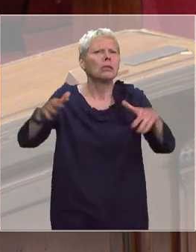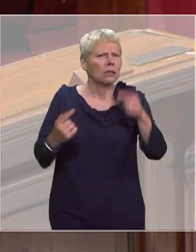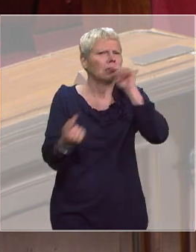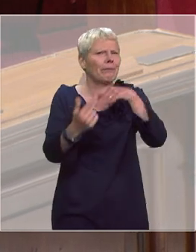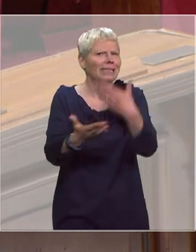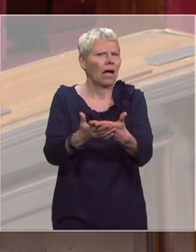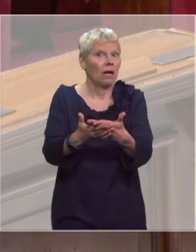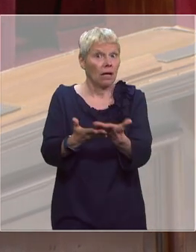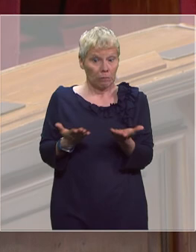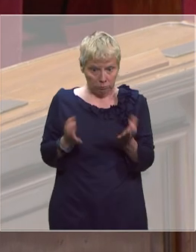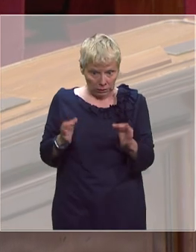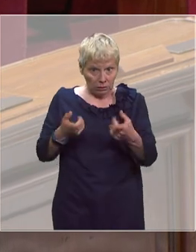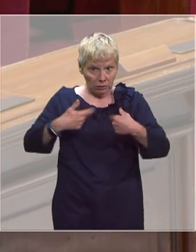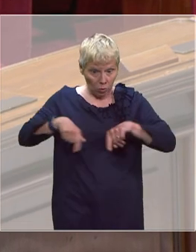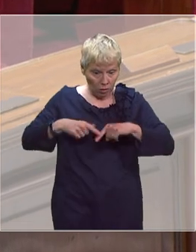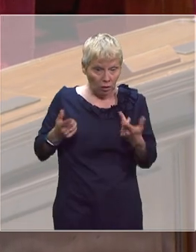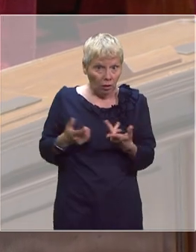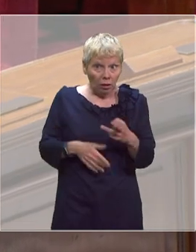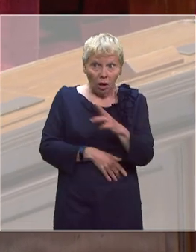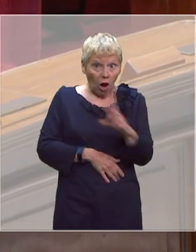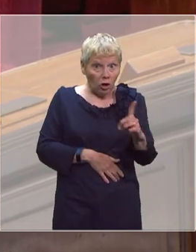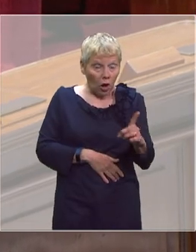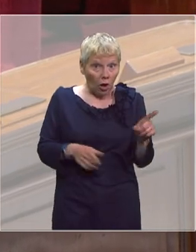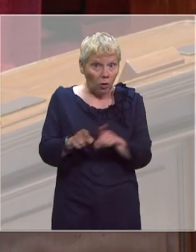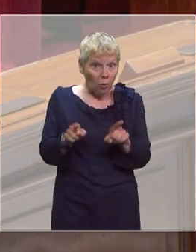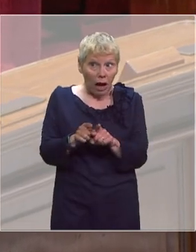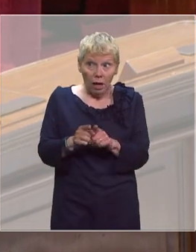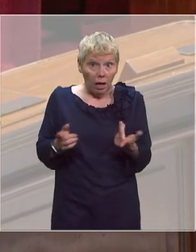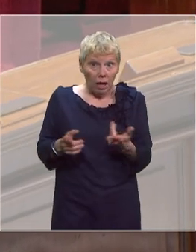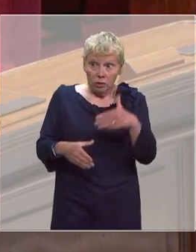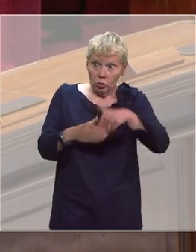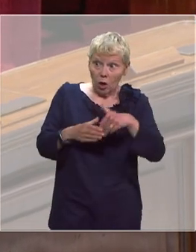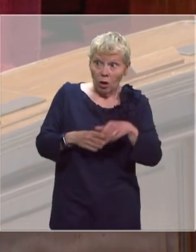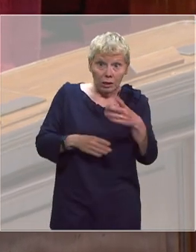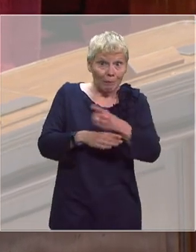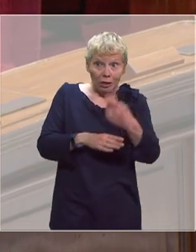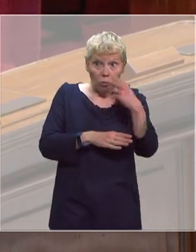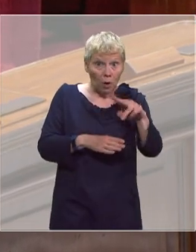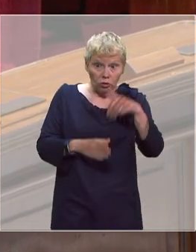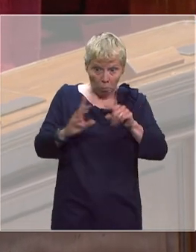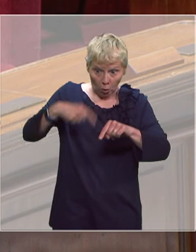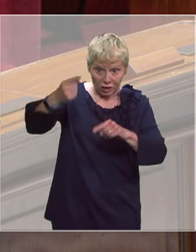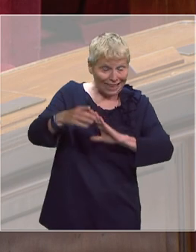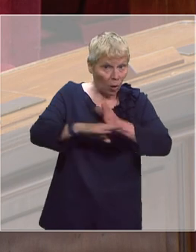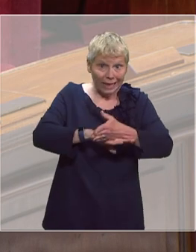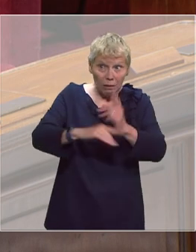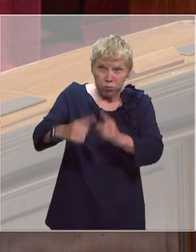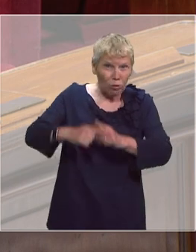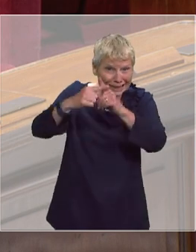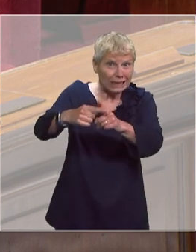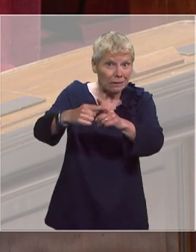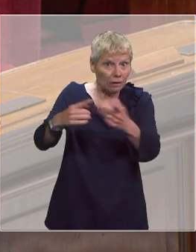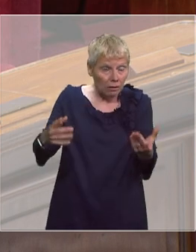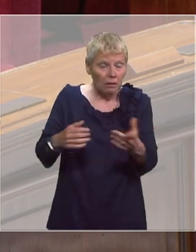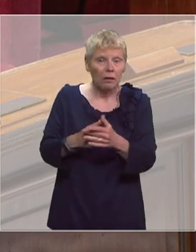alors même que nous sommes en train de battre les records historiques de taux d'encadrement favorables en Seine-Saint-Denis pour la rentrée prochaine et donc je voudrais